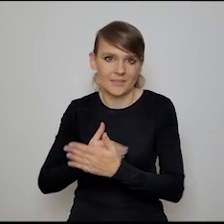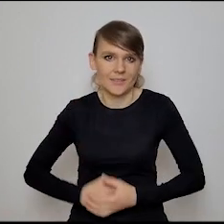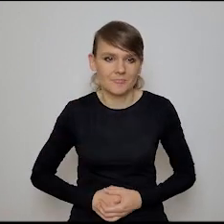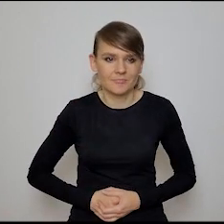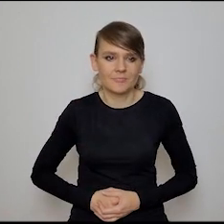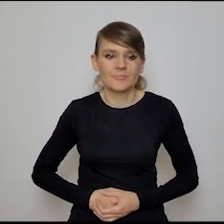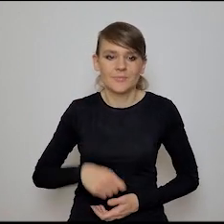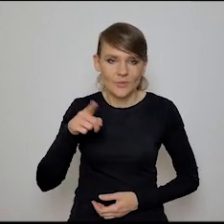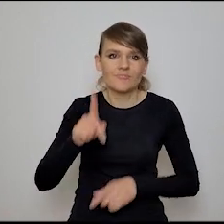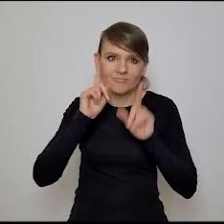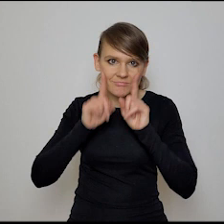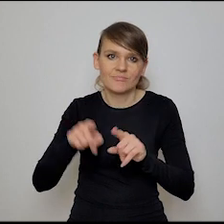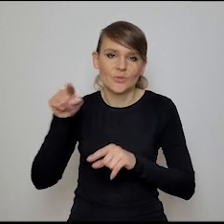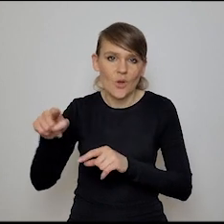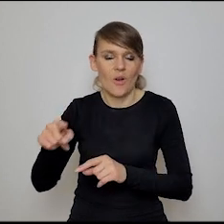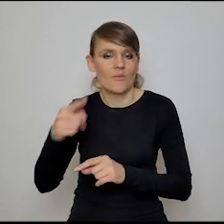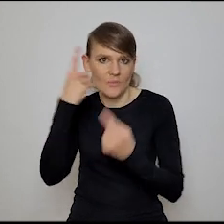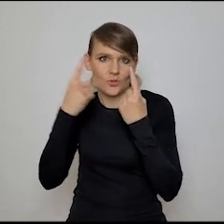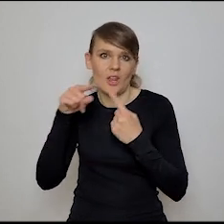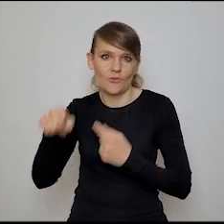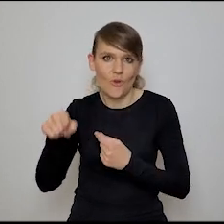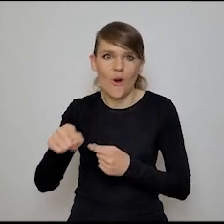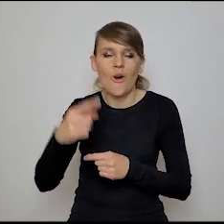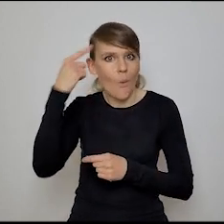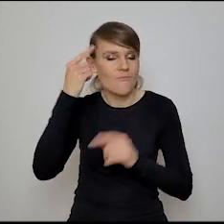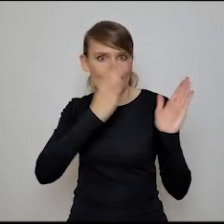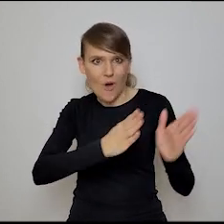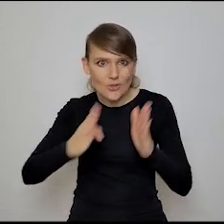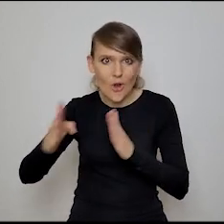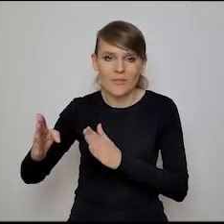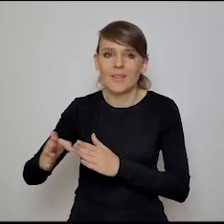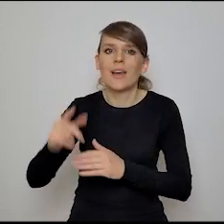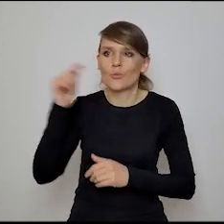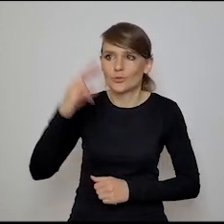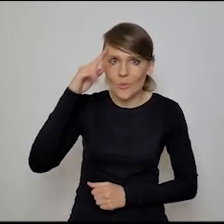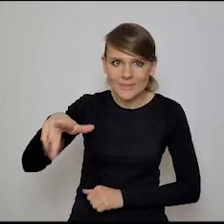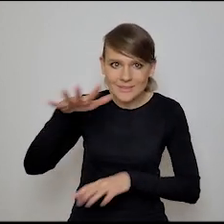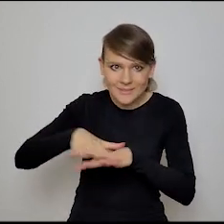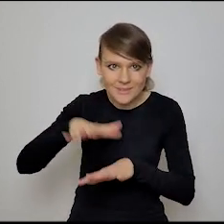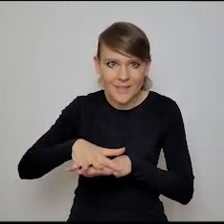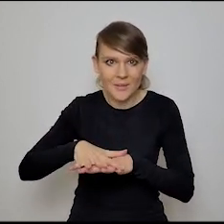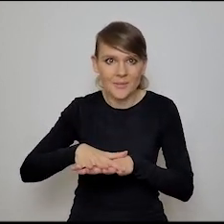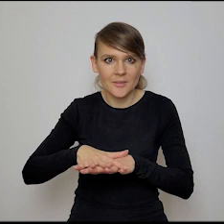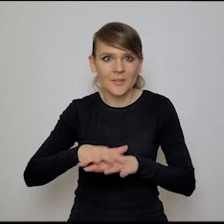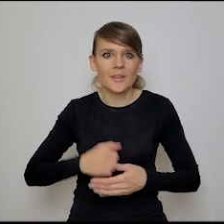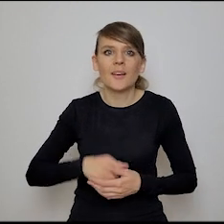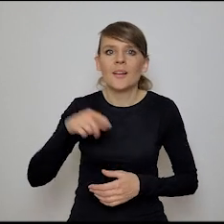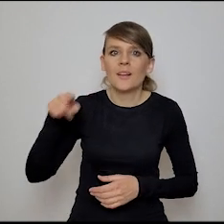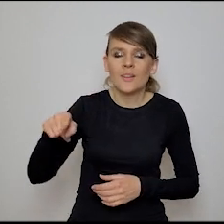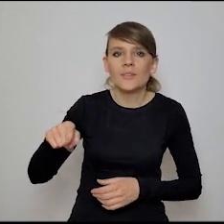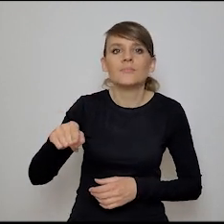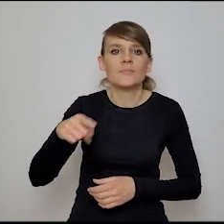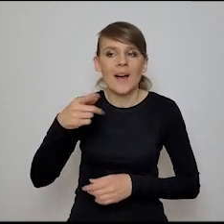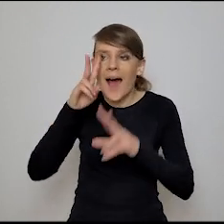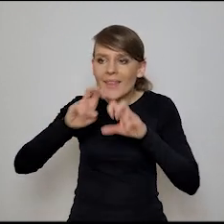taken super seriously, naprawdę, w sensie myślę, że porządek w głowie, zrozumienie tych systemów, za tym idzie wszystko, nawet analiza krytyczna